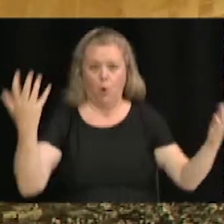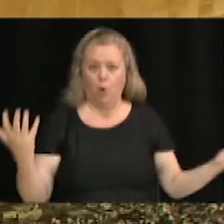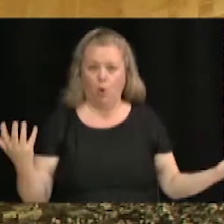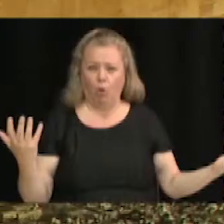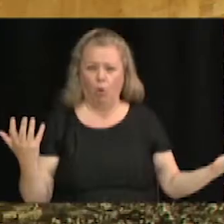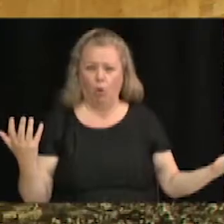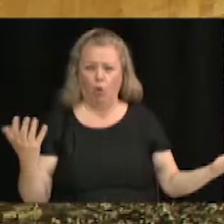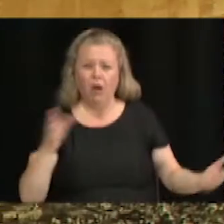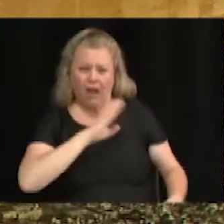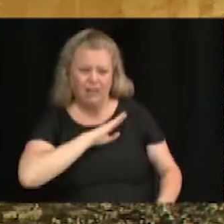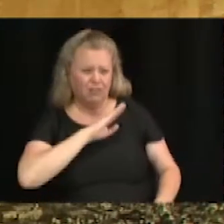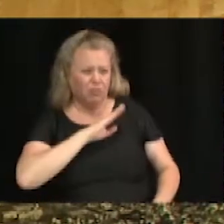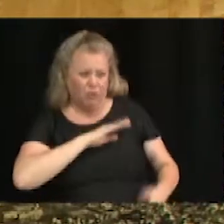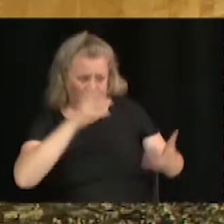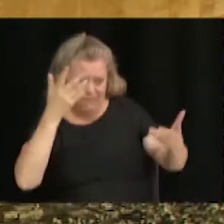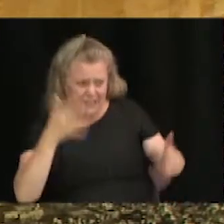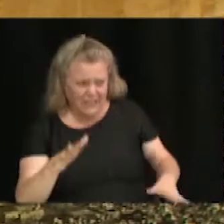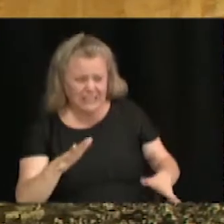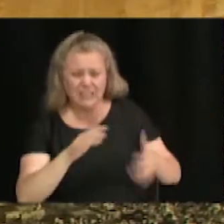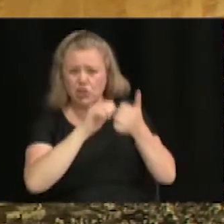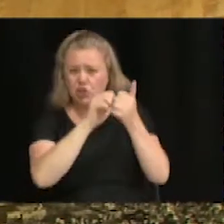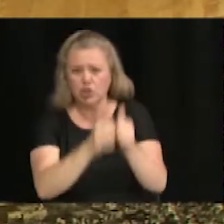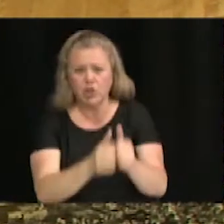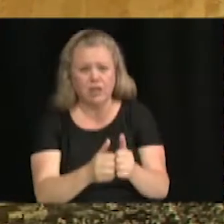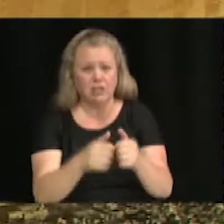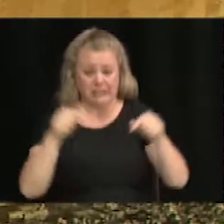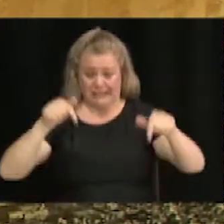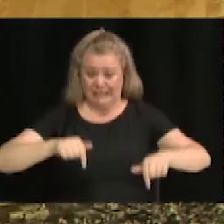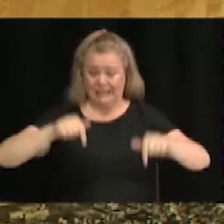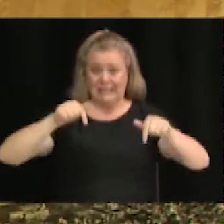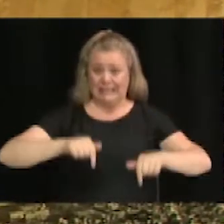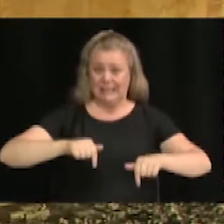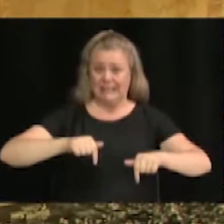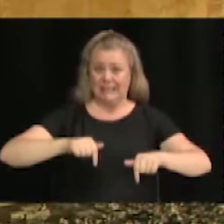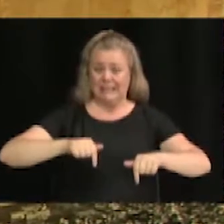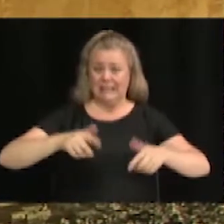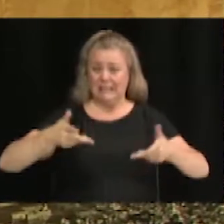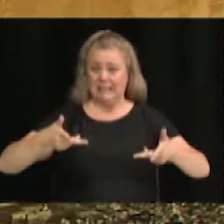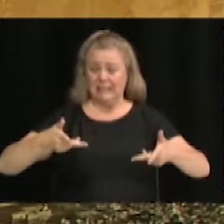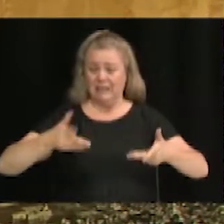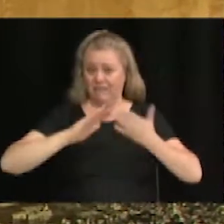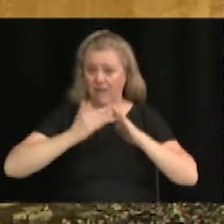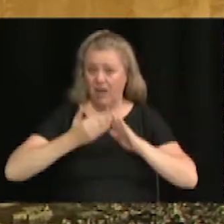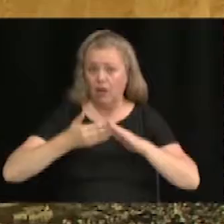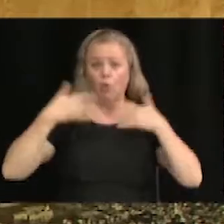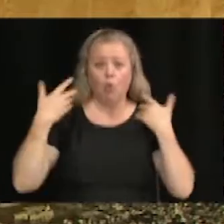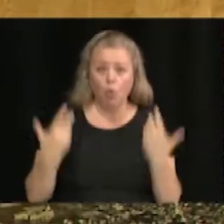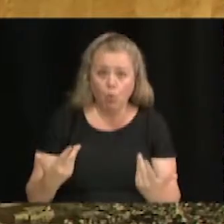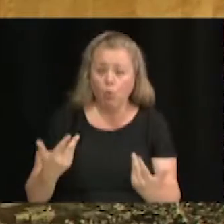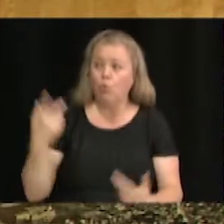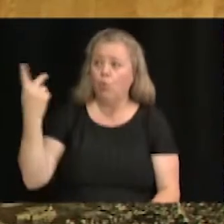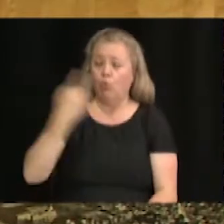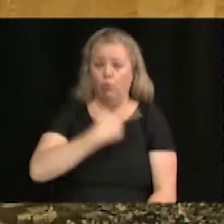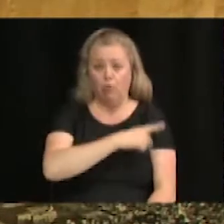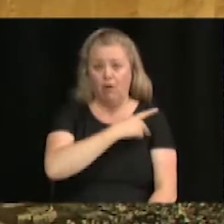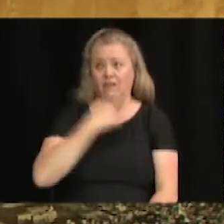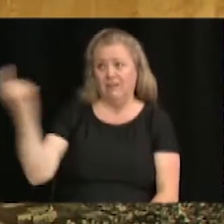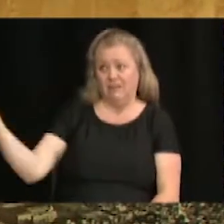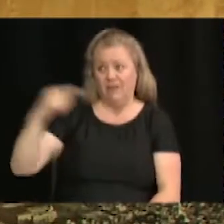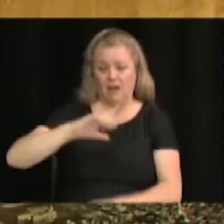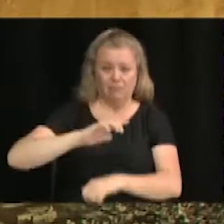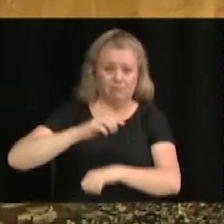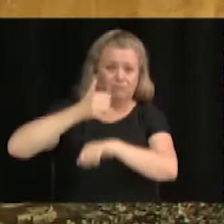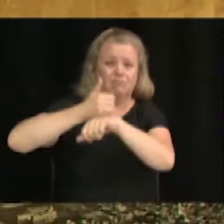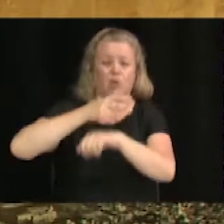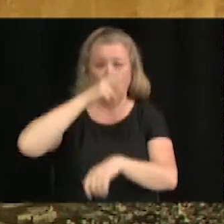dans ce sens-là, soit par la voie provinciale, hein, ou bien non, par la ville pour dire, bien oui, on va installer des lumières, puis ça